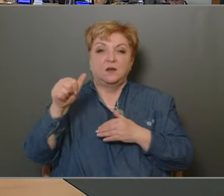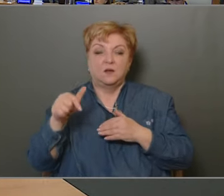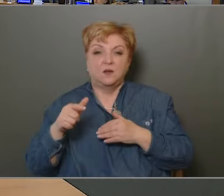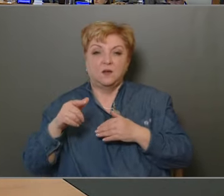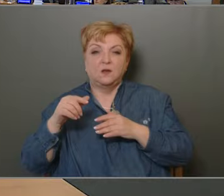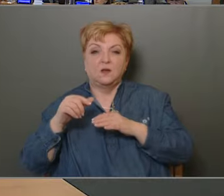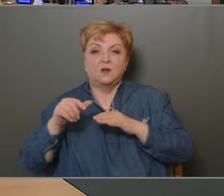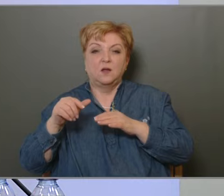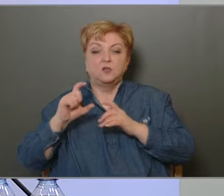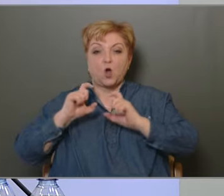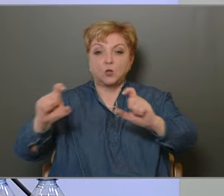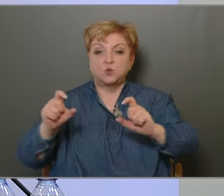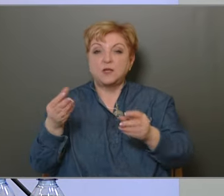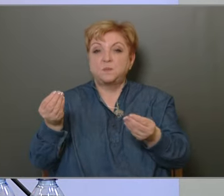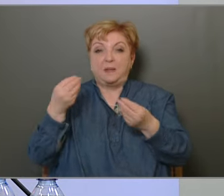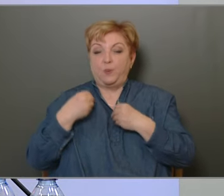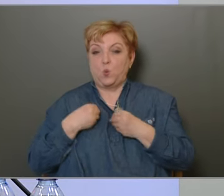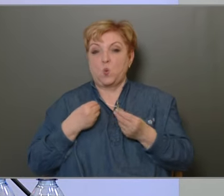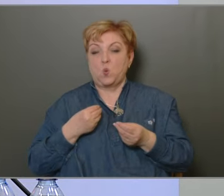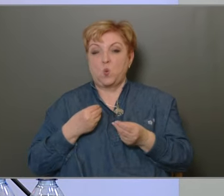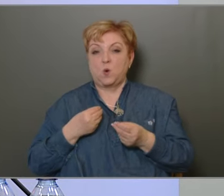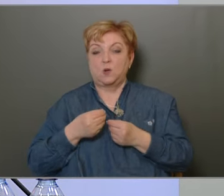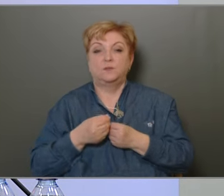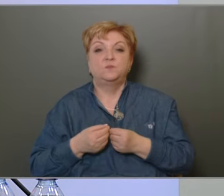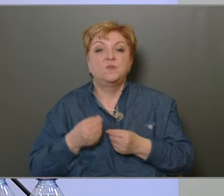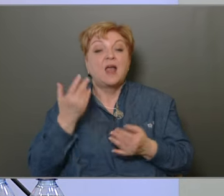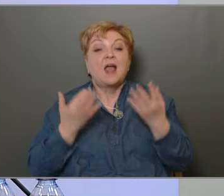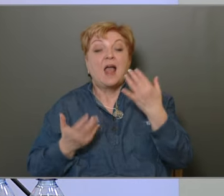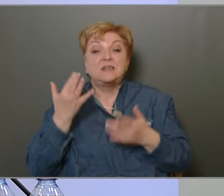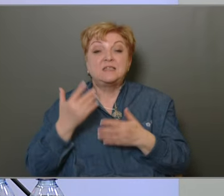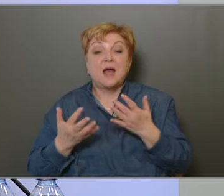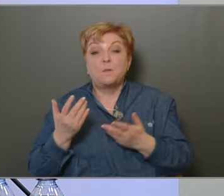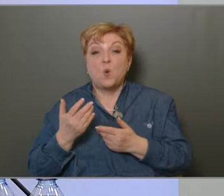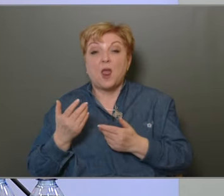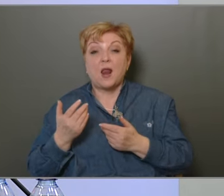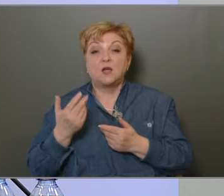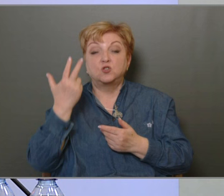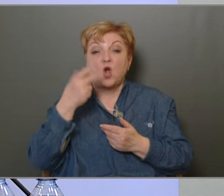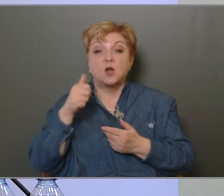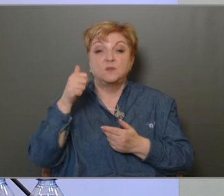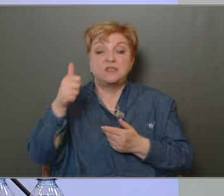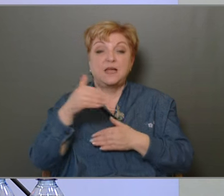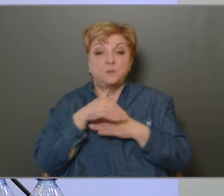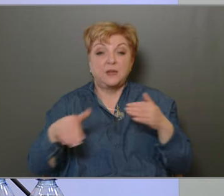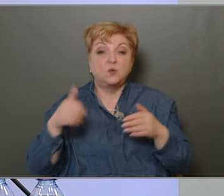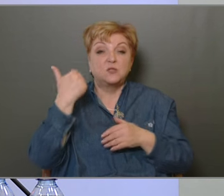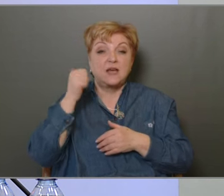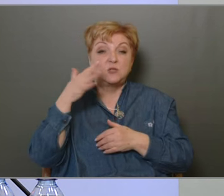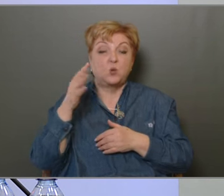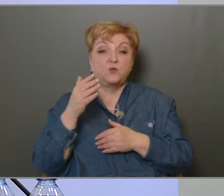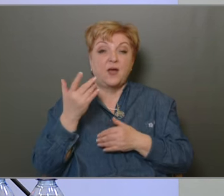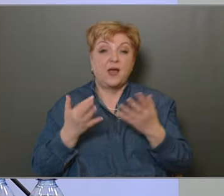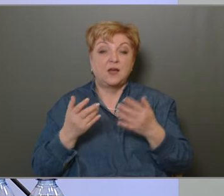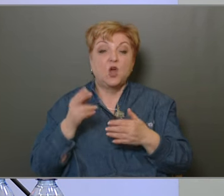tartozása miből adódott? Az értékvesztés elszámolása 31 millió 150 ezer forint volt.